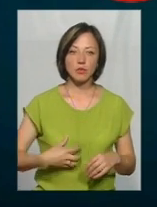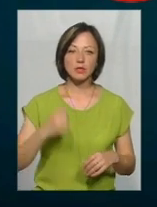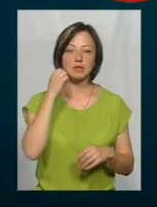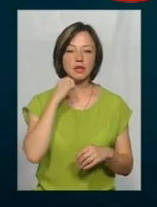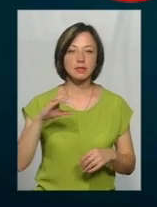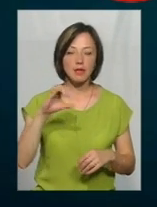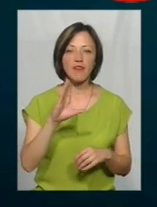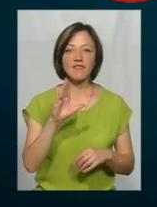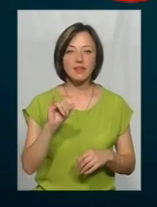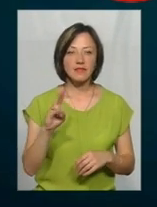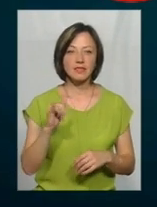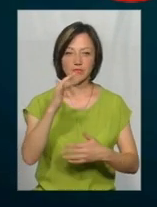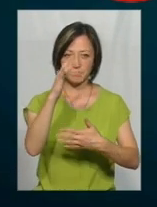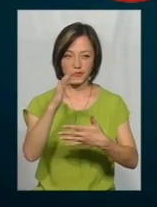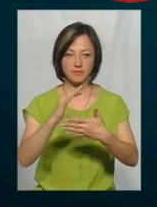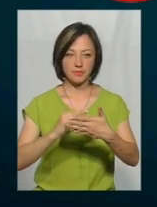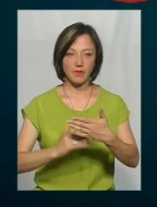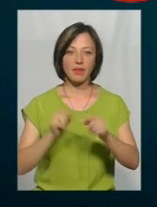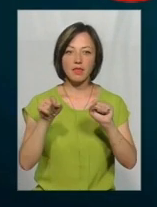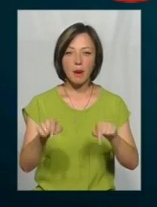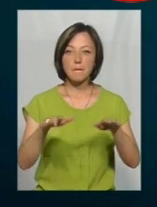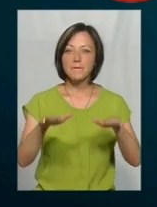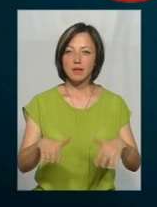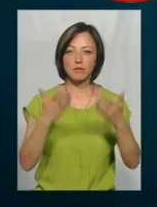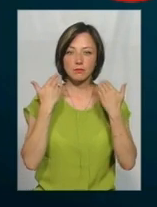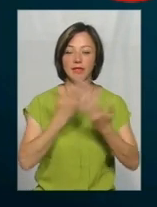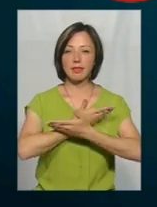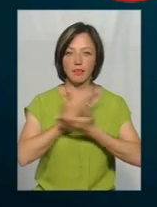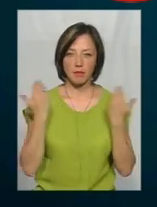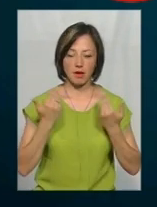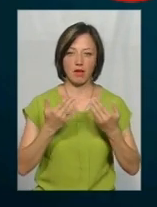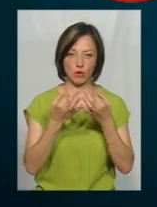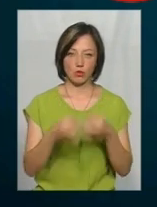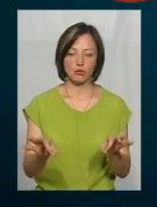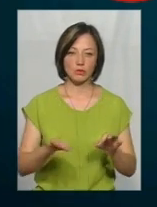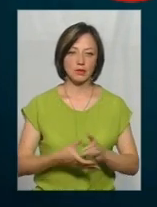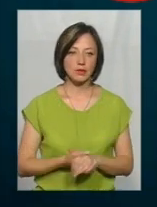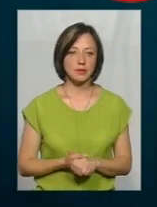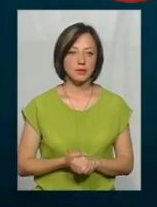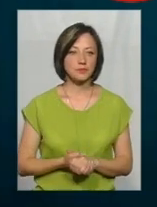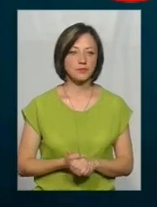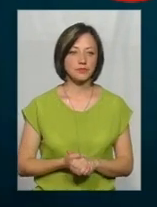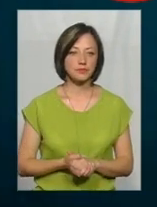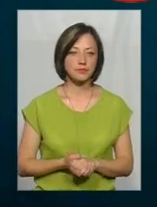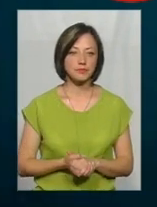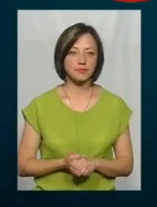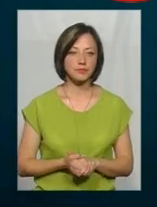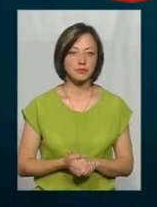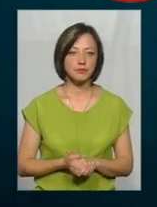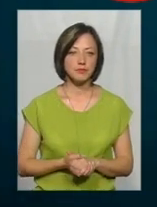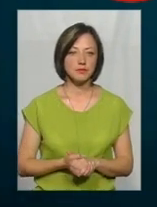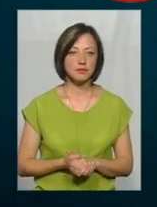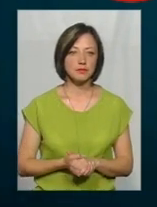Старосинявському, Віньковецькому, Білогірському, Дунаєвецькому, Чемеровецькому, Теофіпольському, Шепетівському, Дережнянському, Городоцькому,